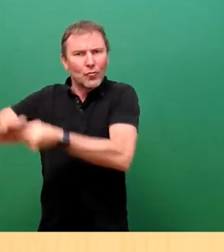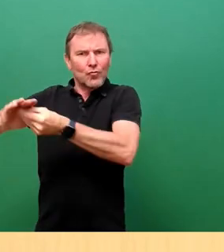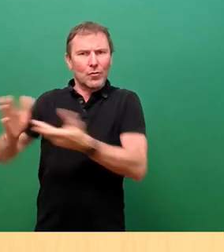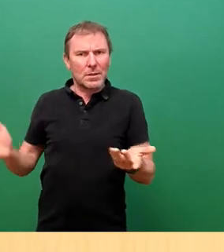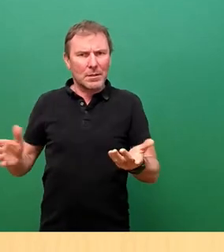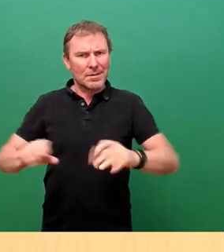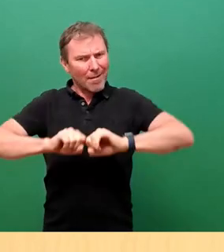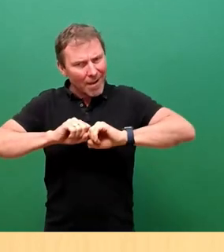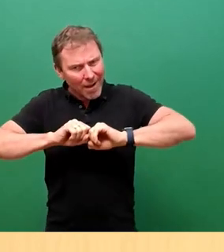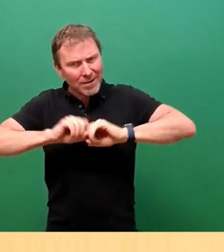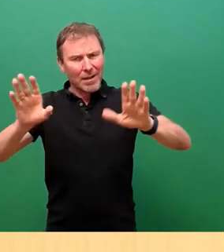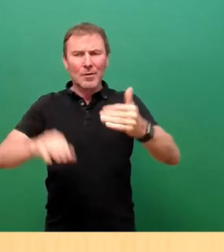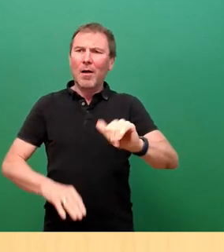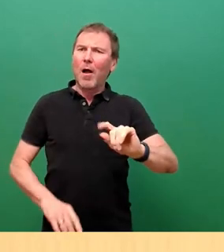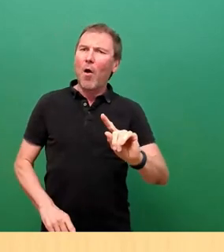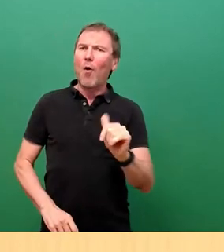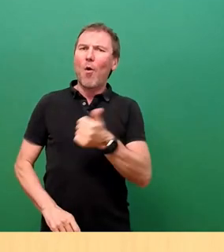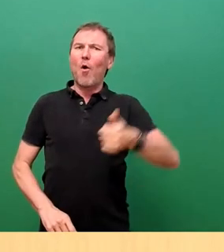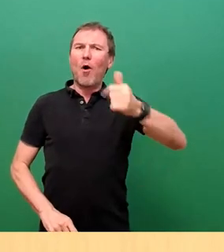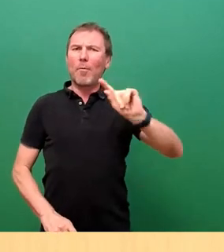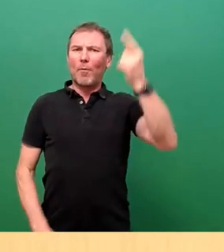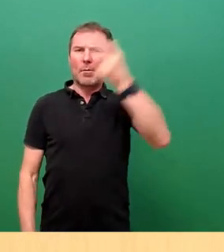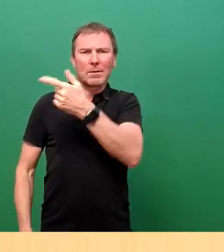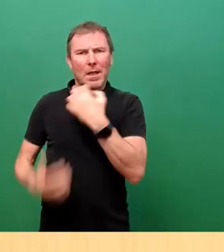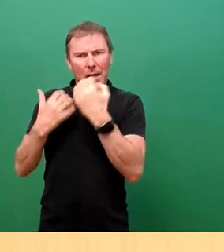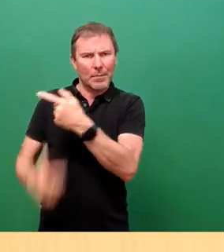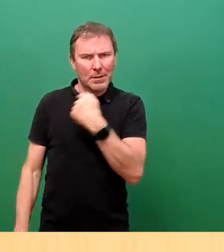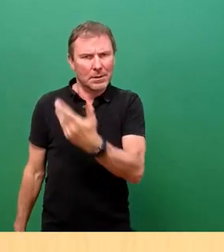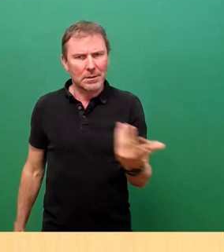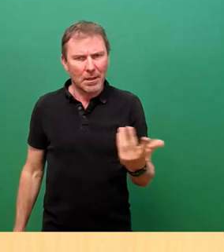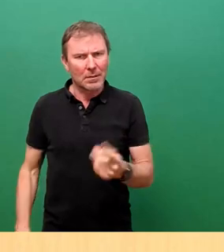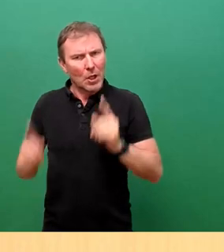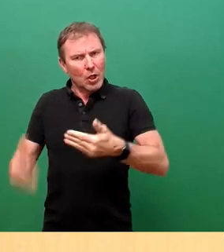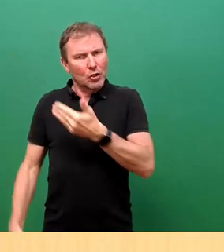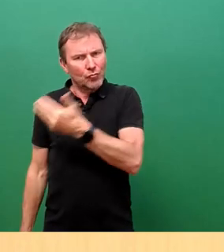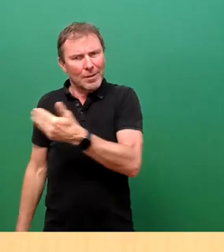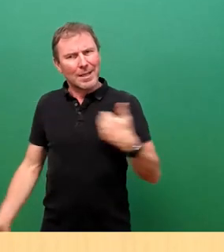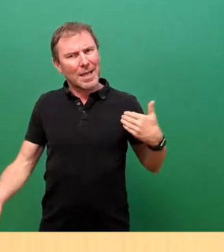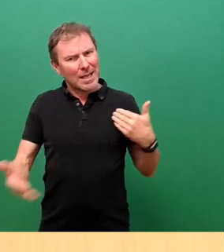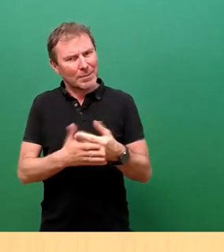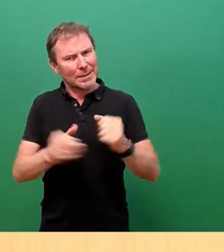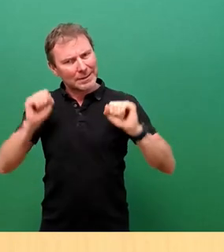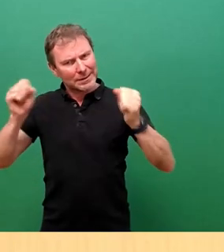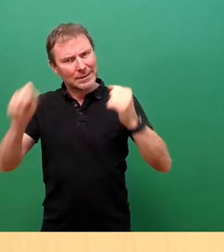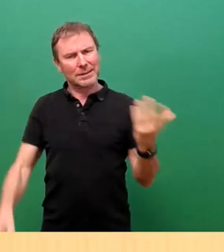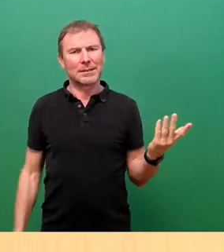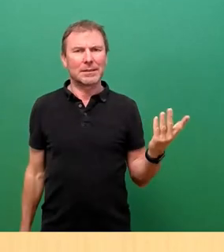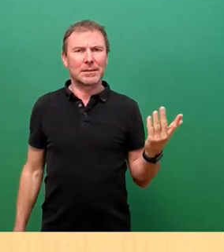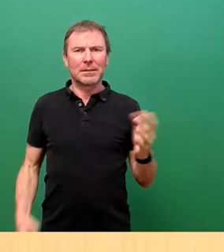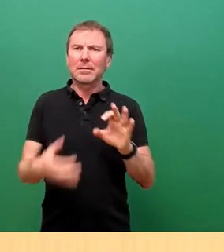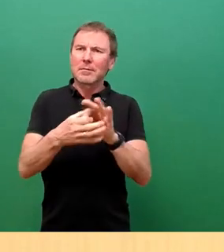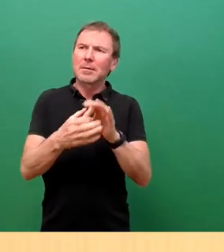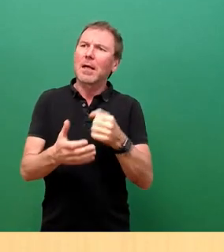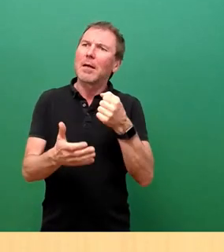sagen. Und der Herr Oberbürgermeister hat es vorhin in seinem Bericht gesagt, das, was die Stadt hier bisher geleistet hat im Wege der Bekämpfung dieser